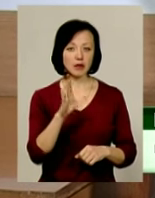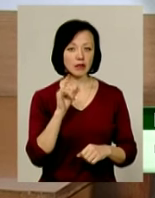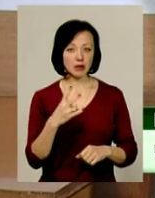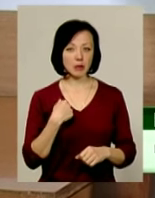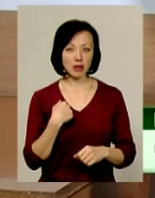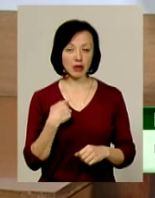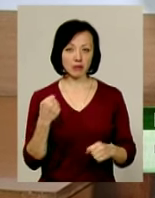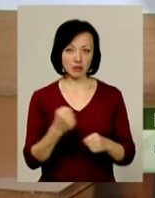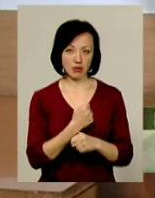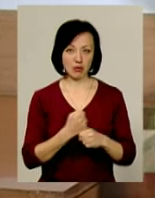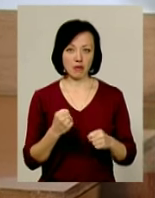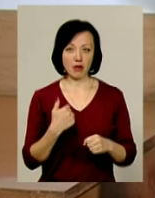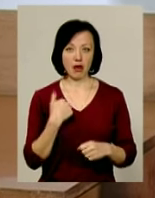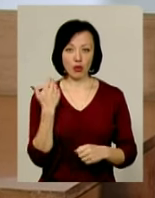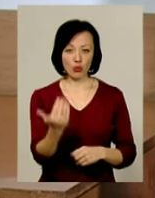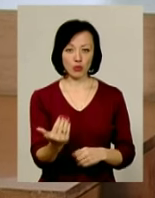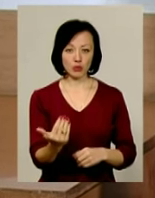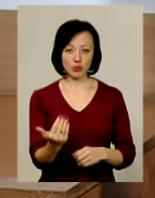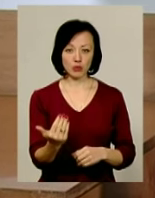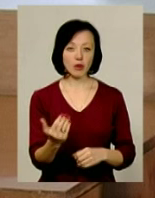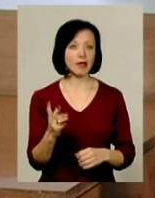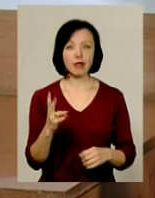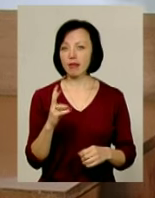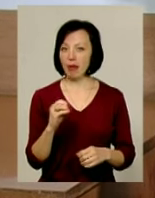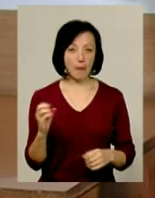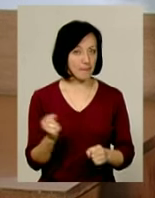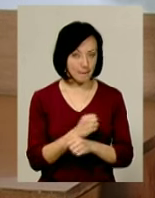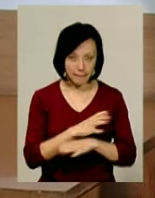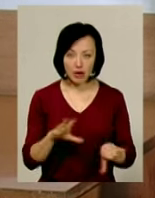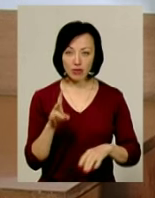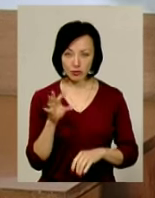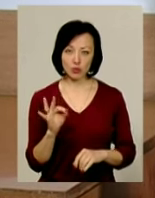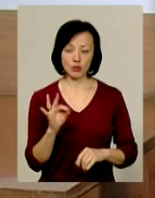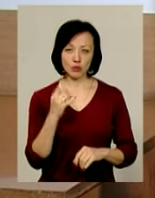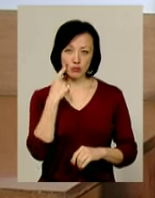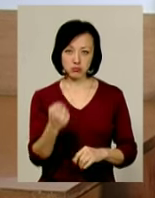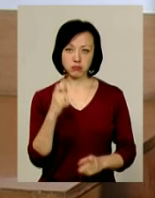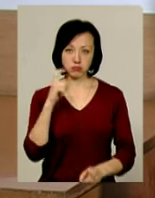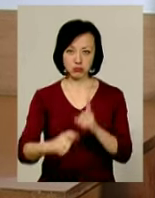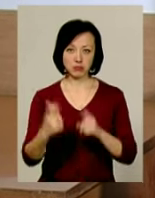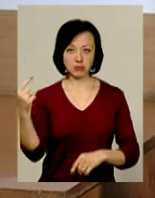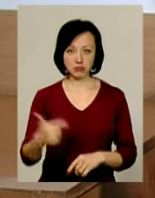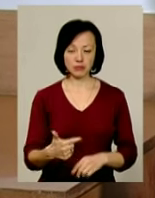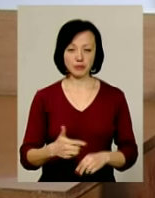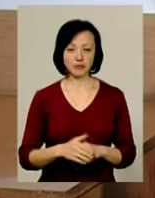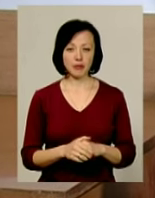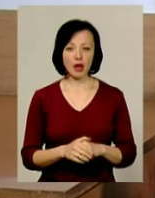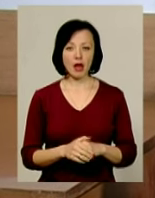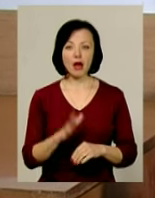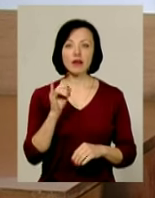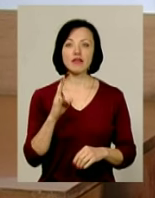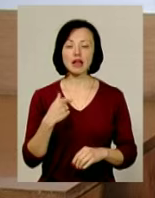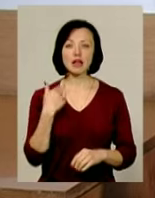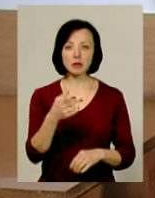мене вдарив, я його не бив, но назвав поганотий. Він я тебе